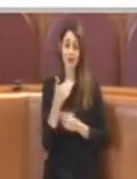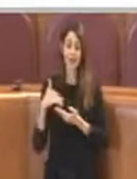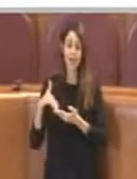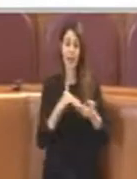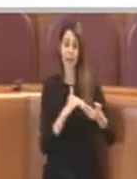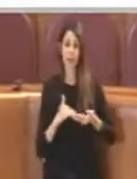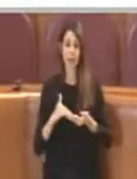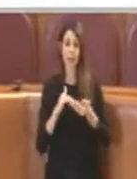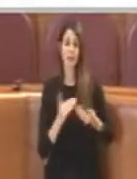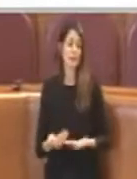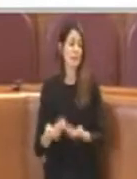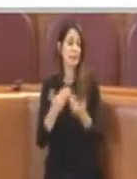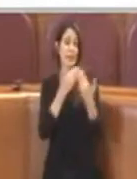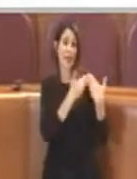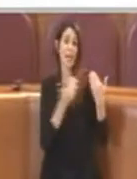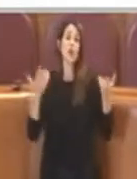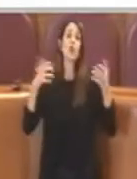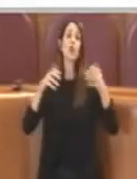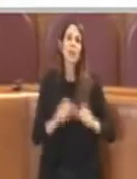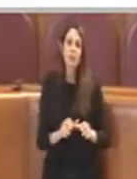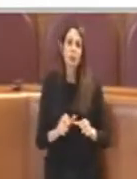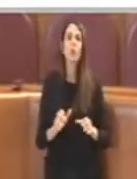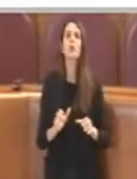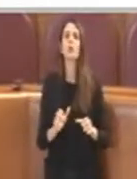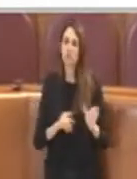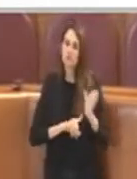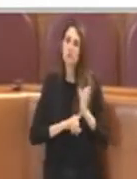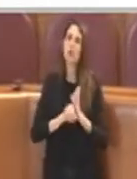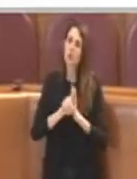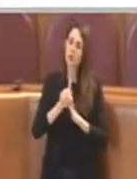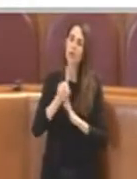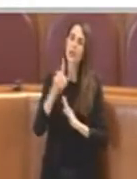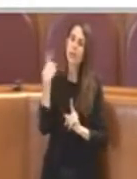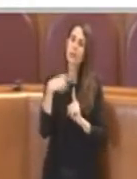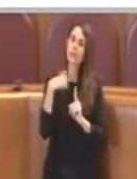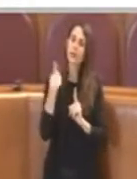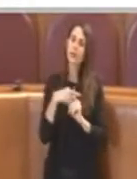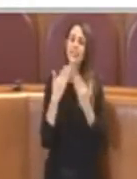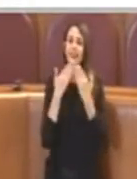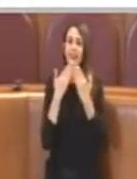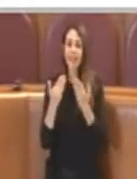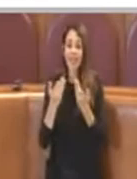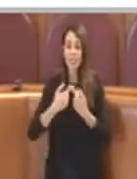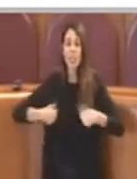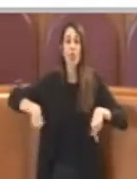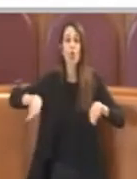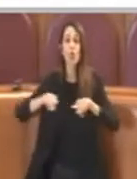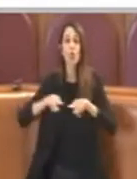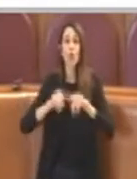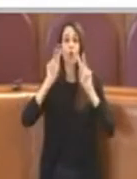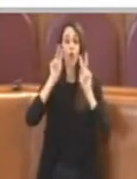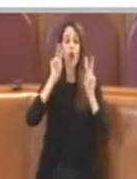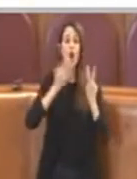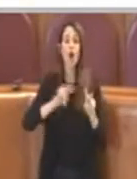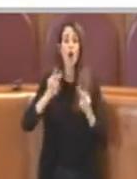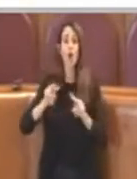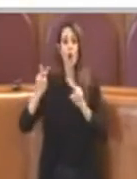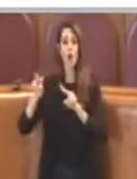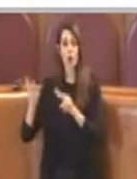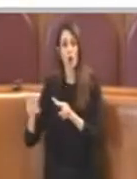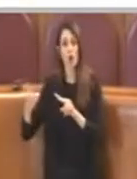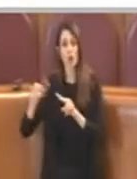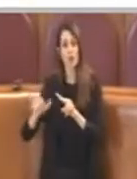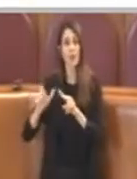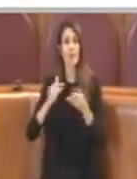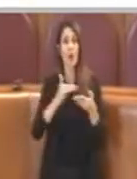abbiamo ottenuto anche grandissimi risultati sempre tramite le riunioni degli osservatori, in quanto molte associazioni si sono coordinate per la prima